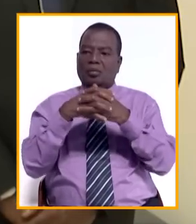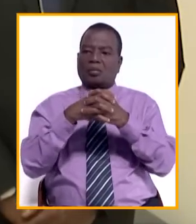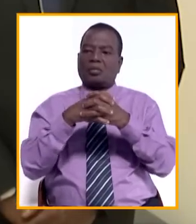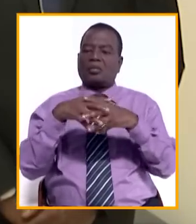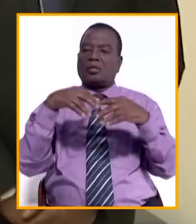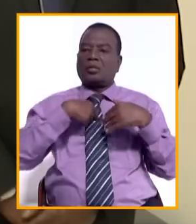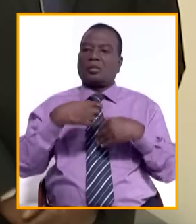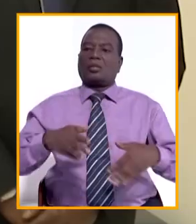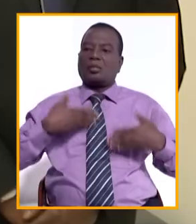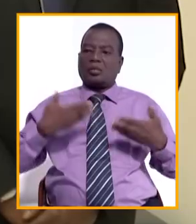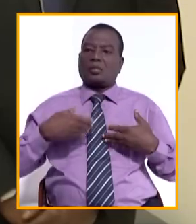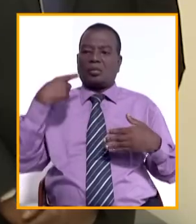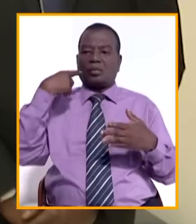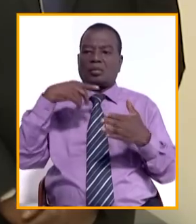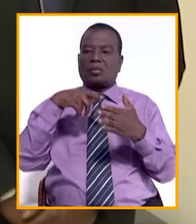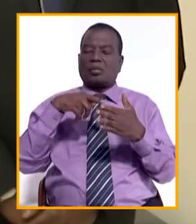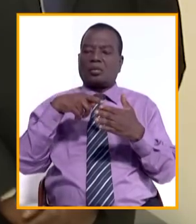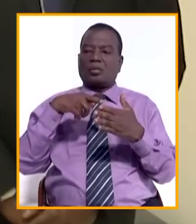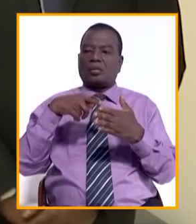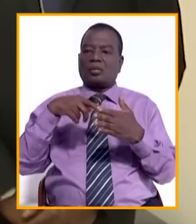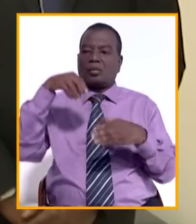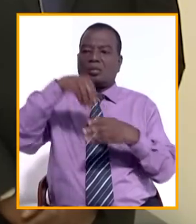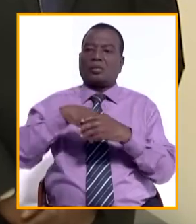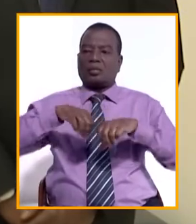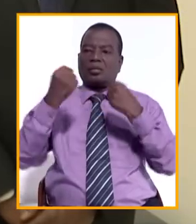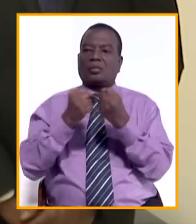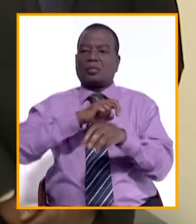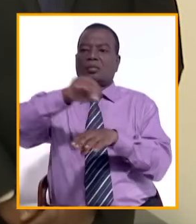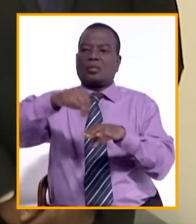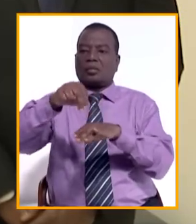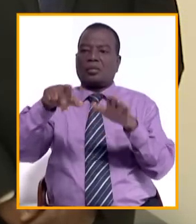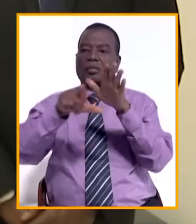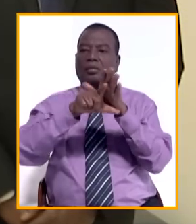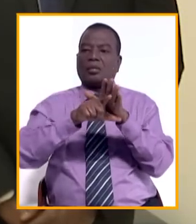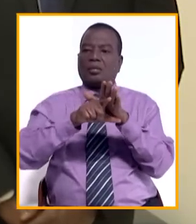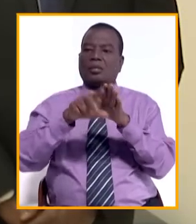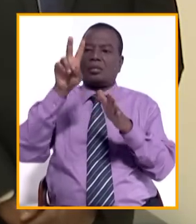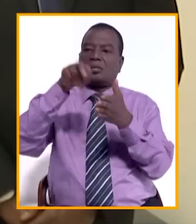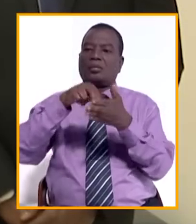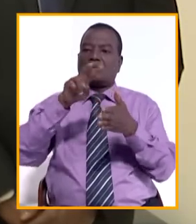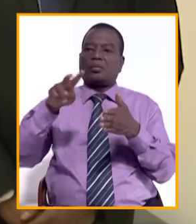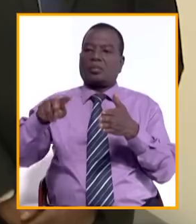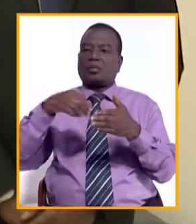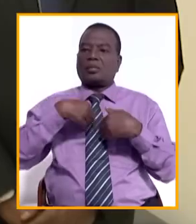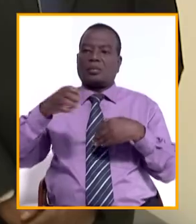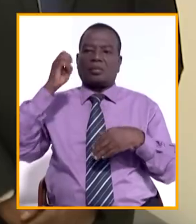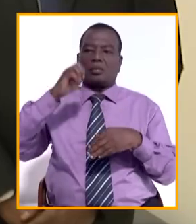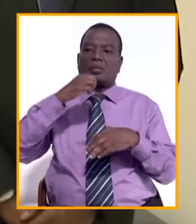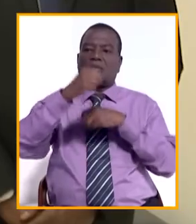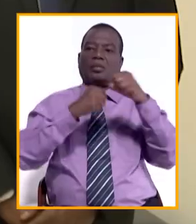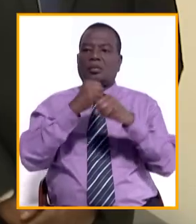Et je me réjouis de constater qu'au sein de l'Assemblée nationale, 2022 a été une année